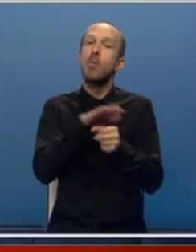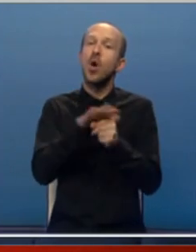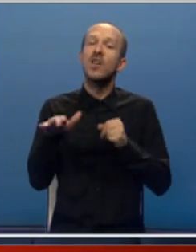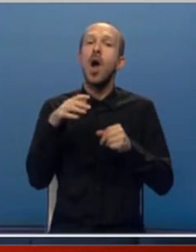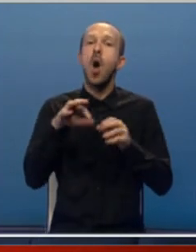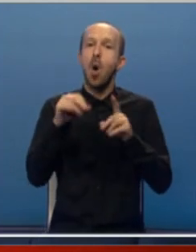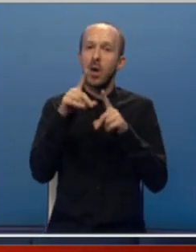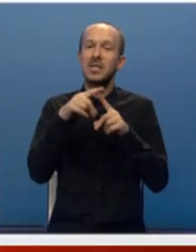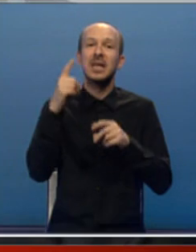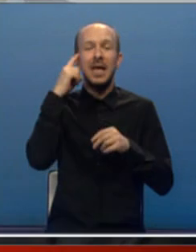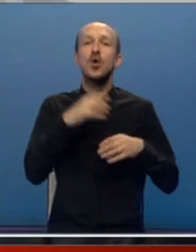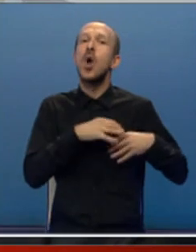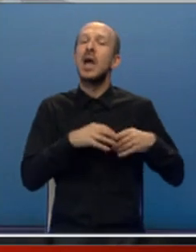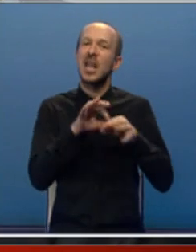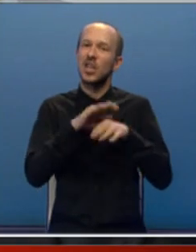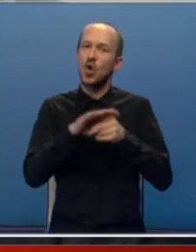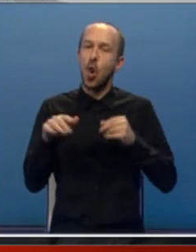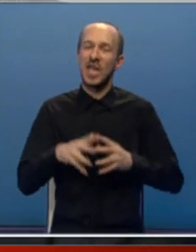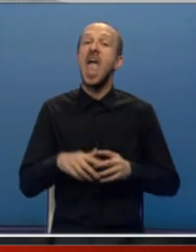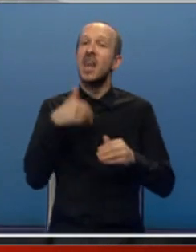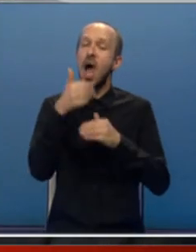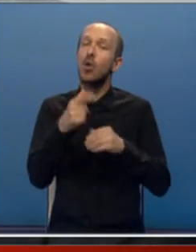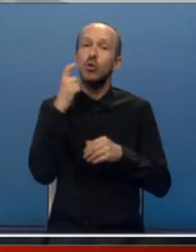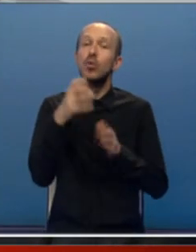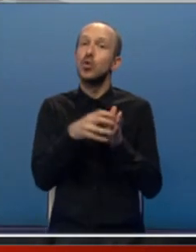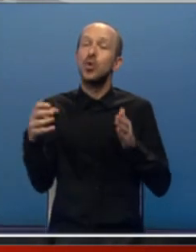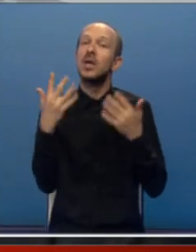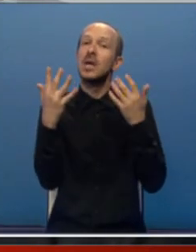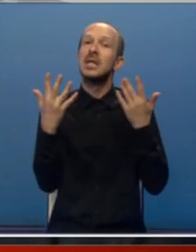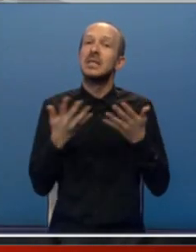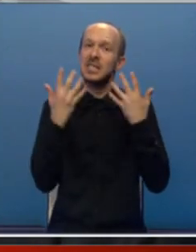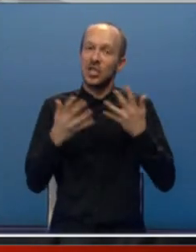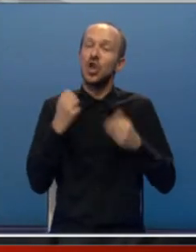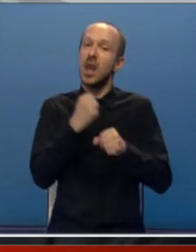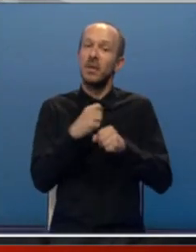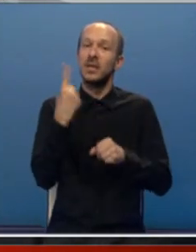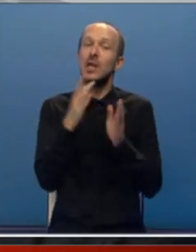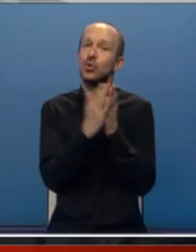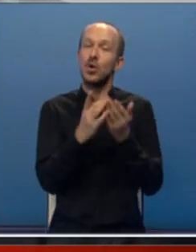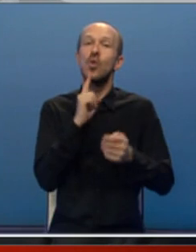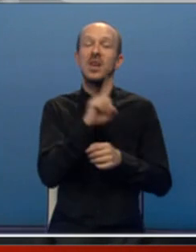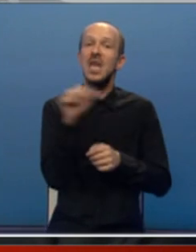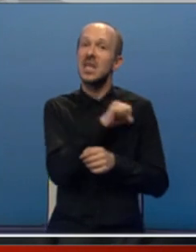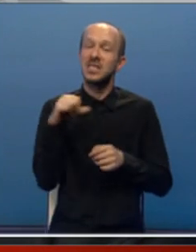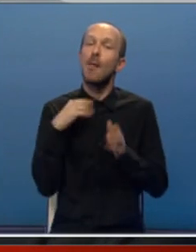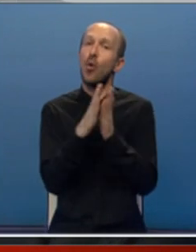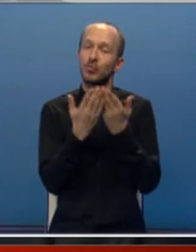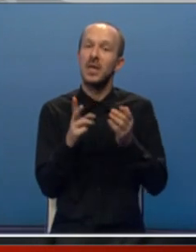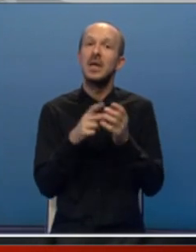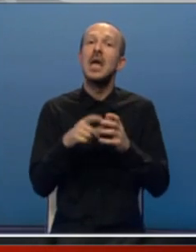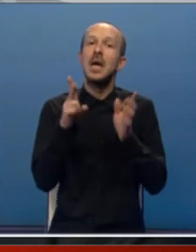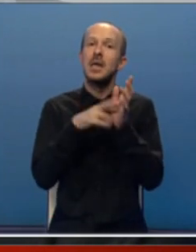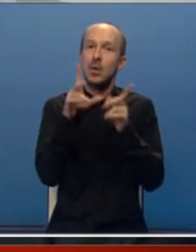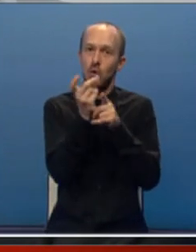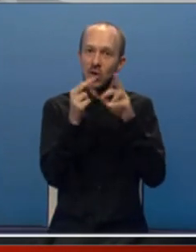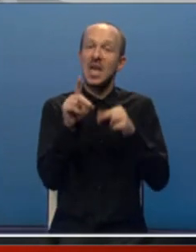neurokardiologije. Pokušali smo nakon dugih desetljeća napraviti jedan uđbenik koji nije samo uđbenik neurologije,